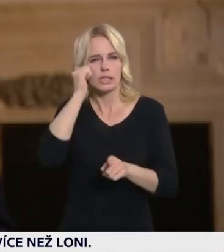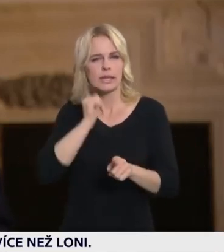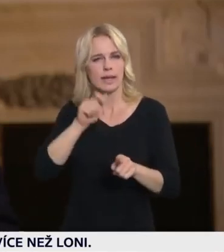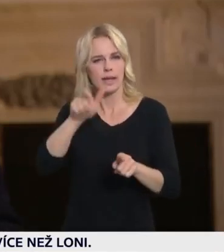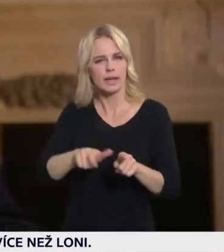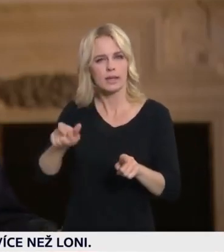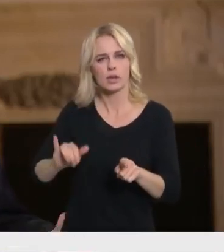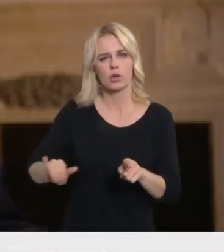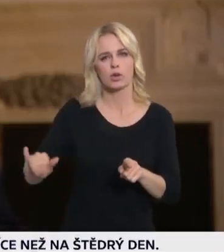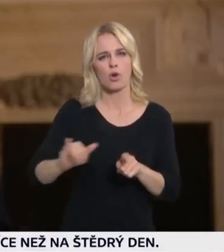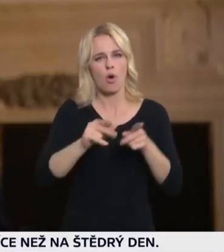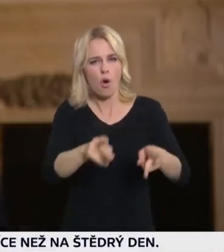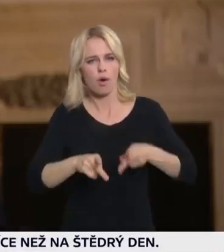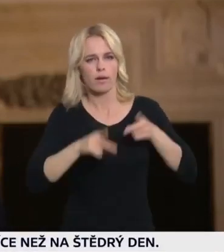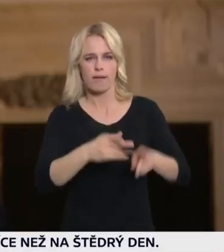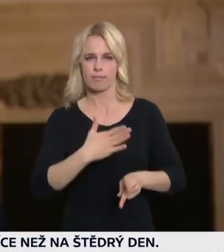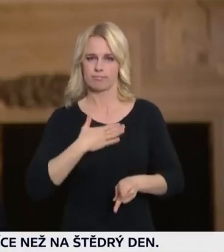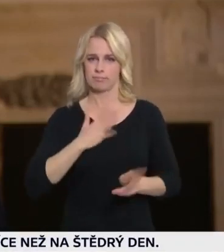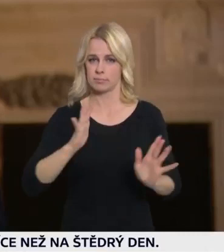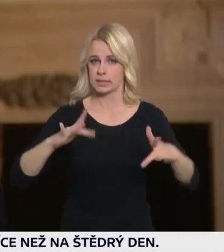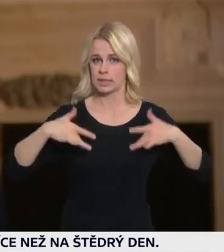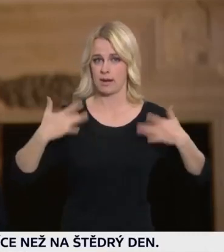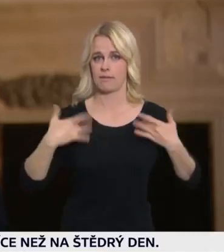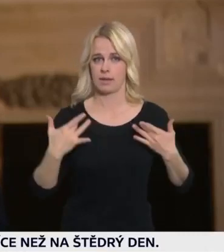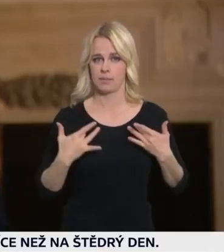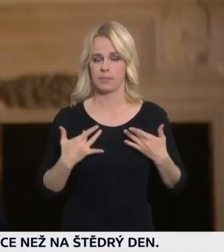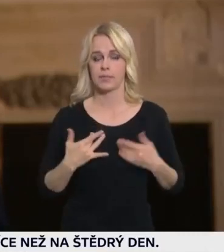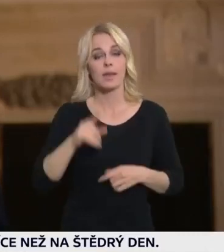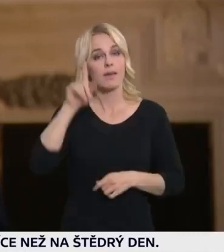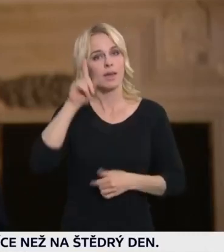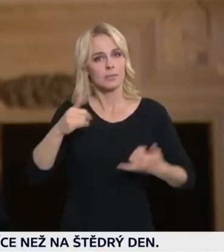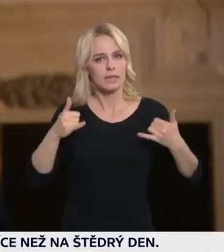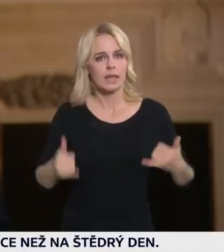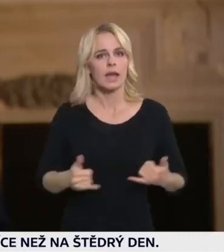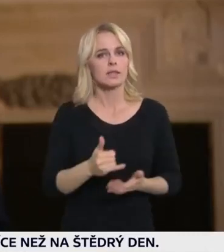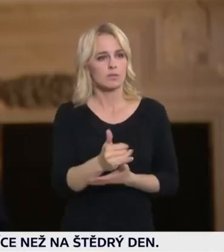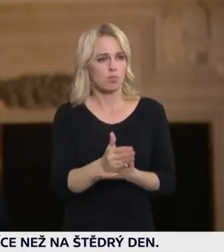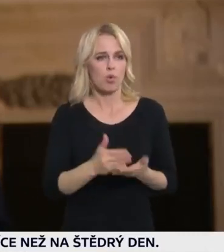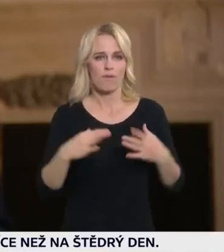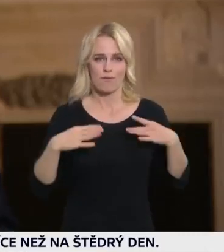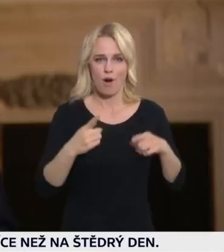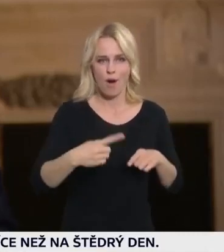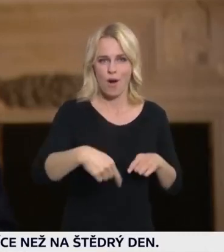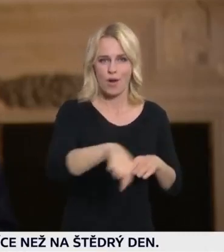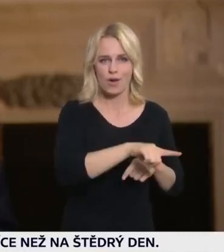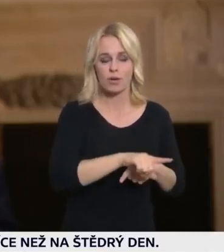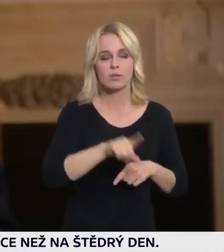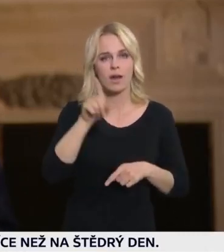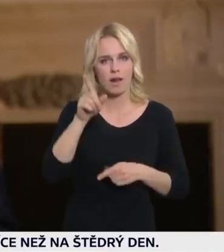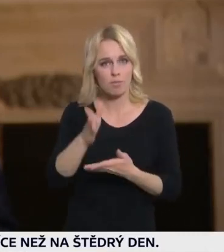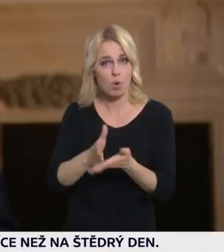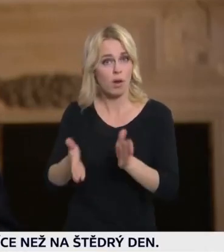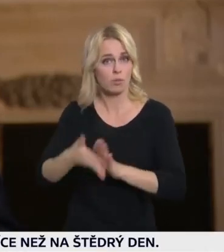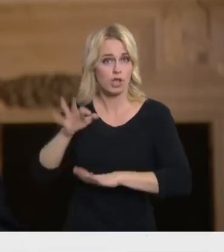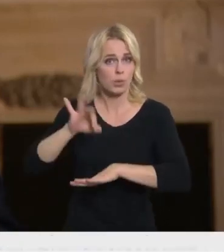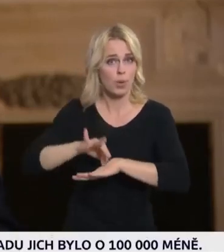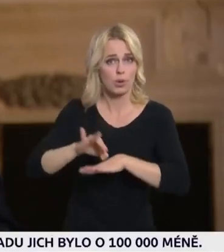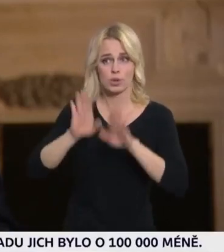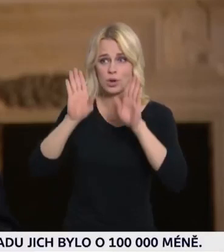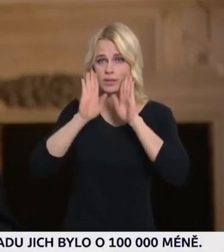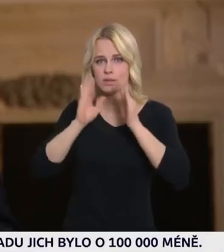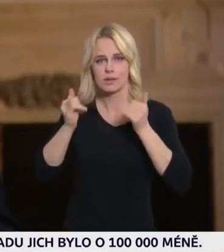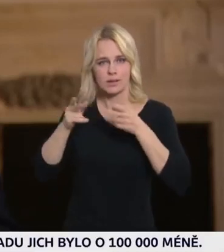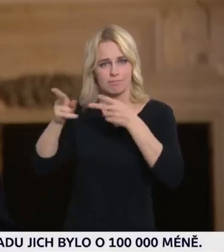zdraví. Zatímco někteří dnes mají volno, naši zdravotníci se starají o nemocné našich nemocnicích.